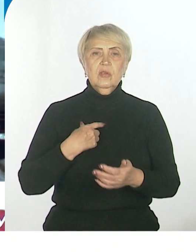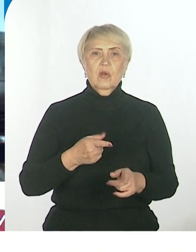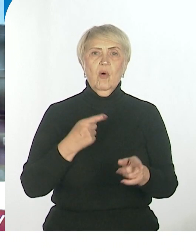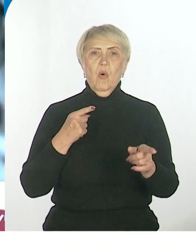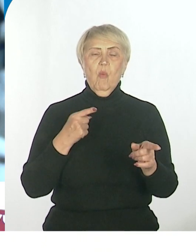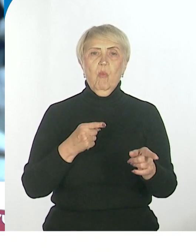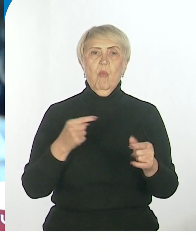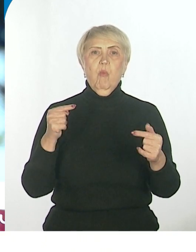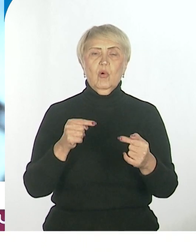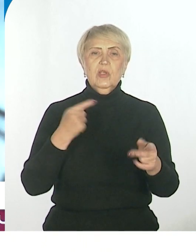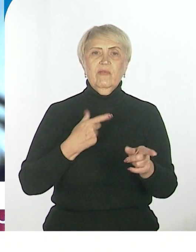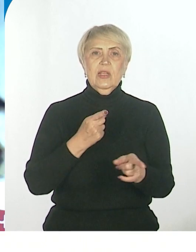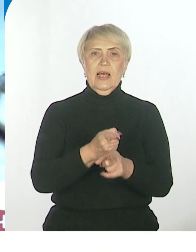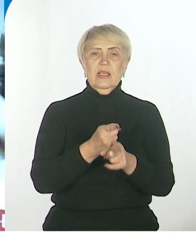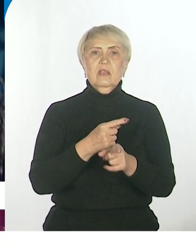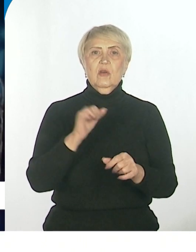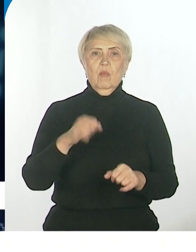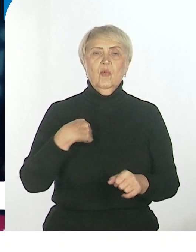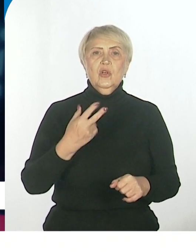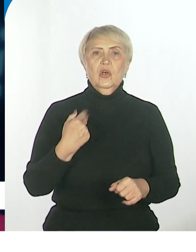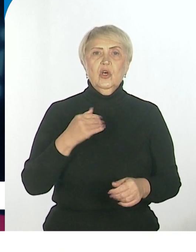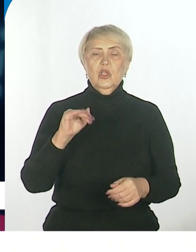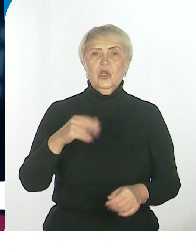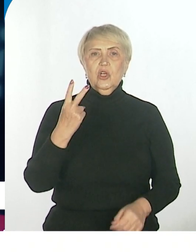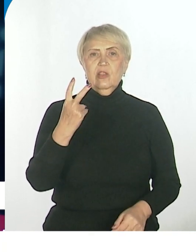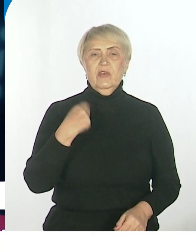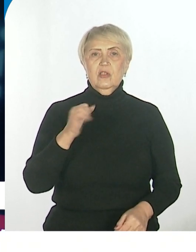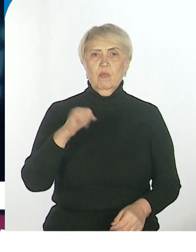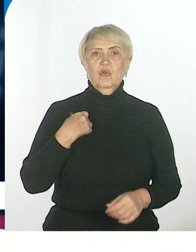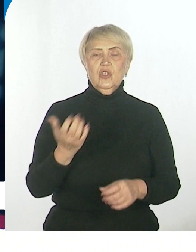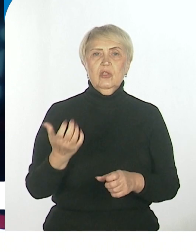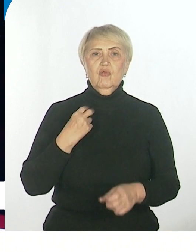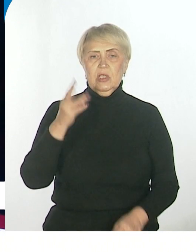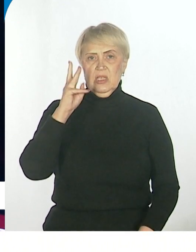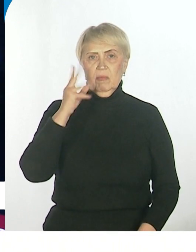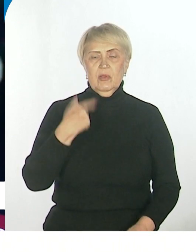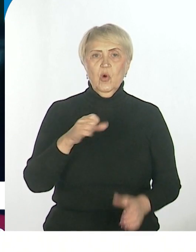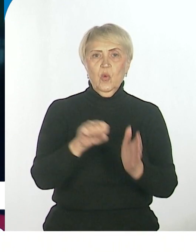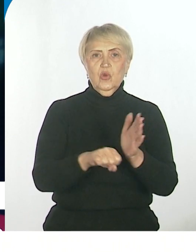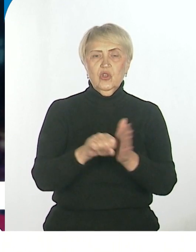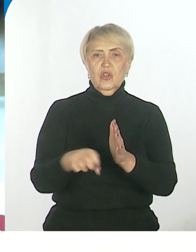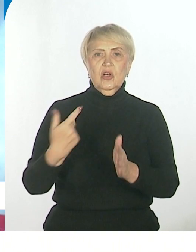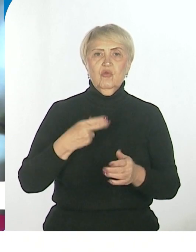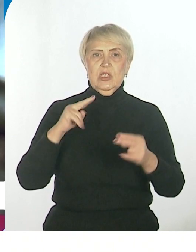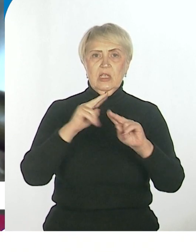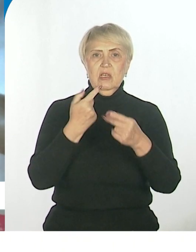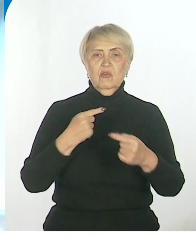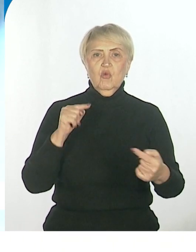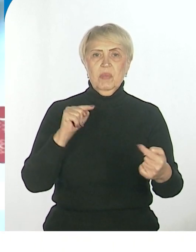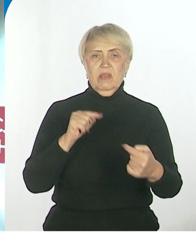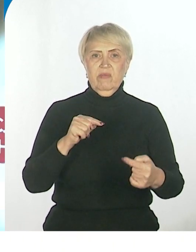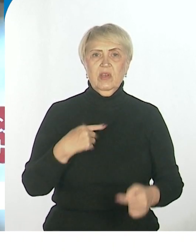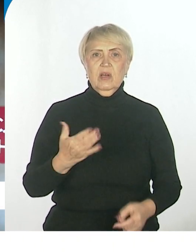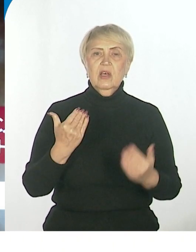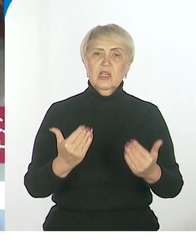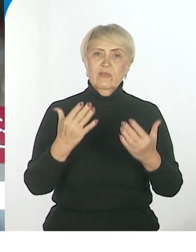может дополнительно еще 1200 в месяц зарабатывать, уничтожая технику противника. На